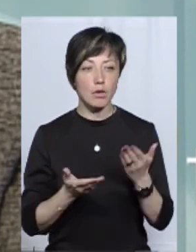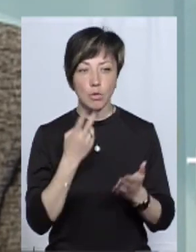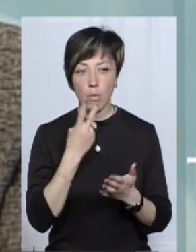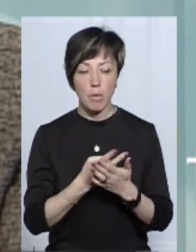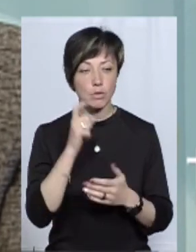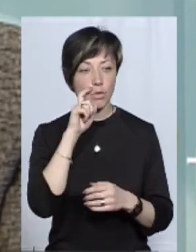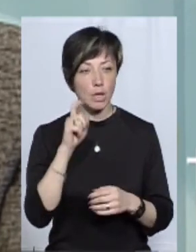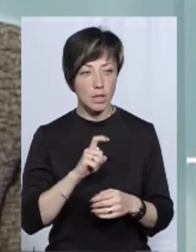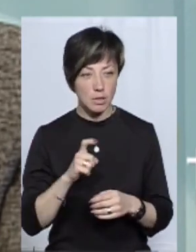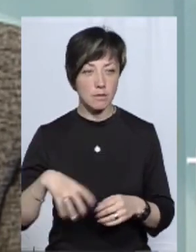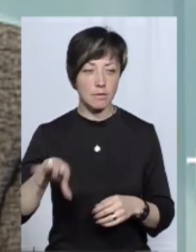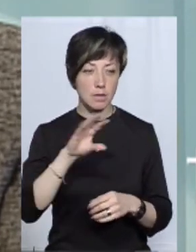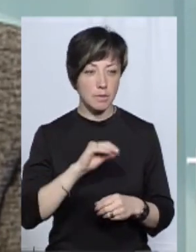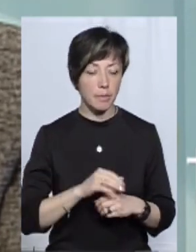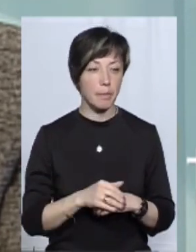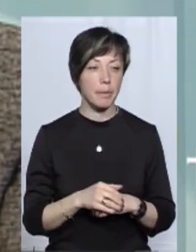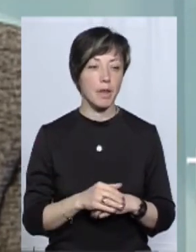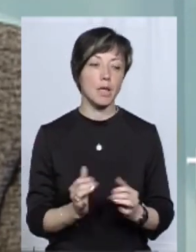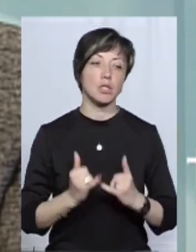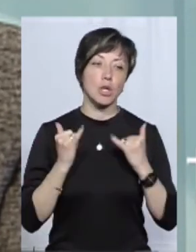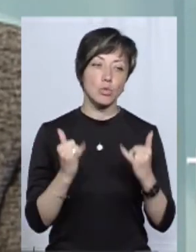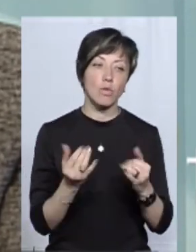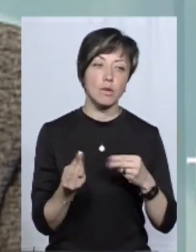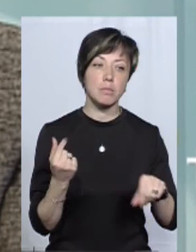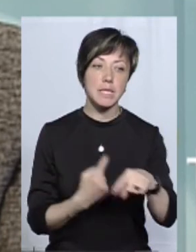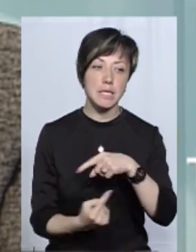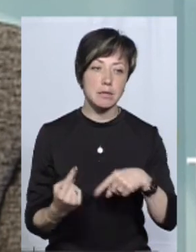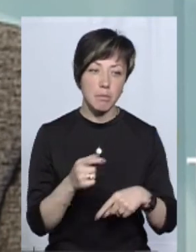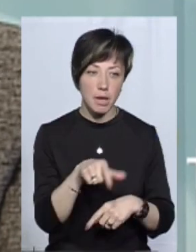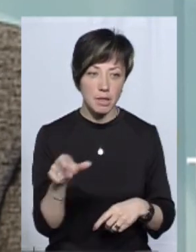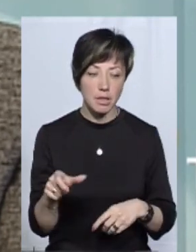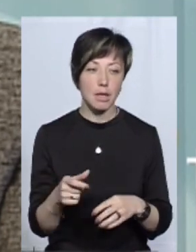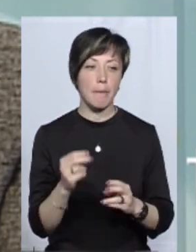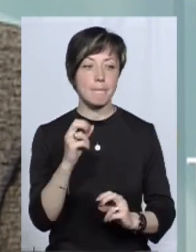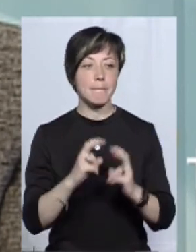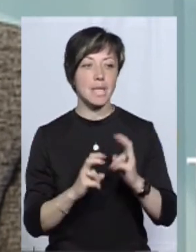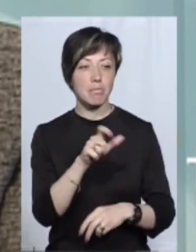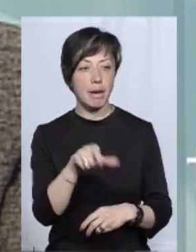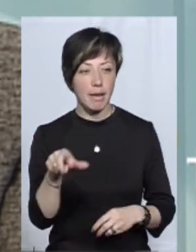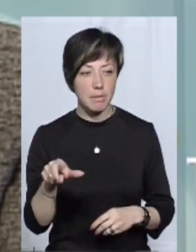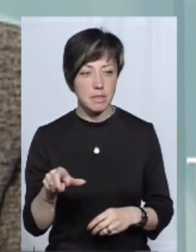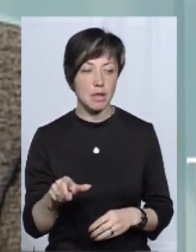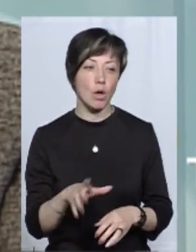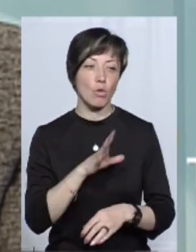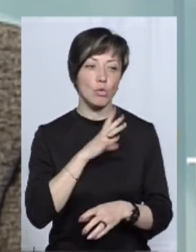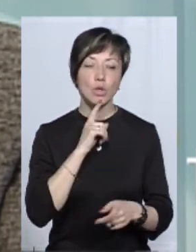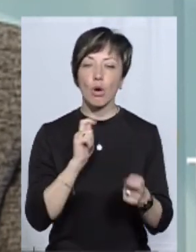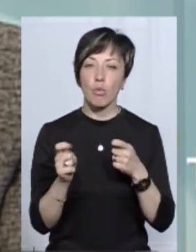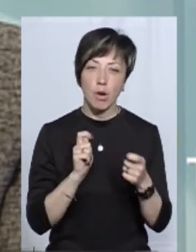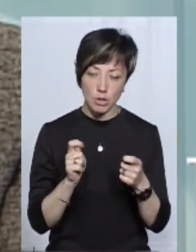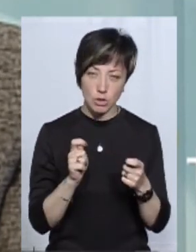побачать в Україні, то йду українського. Шановні бізнесмени, шановні підприємці, будьте